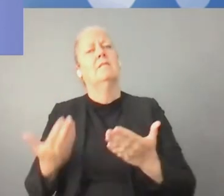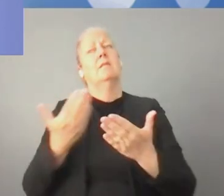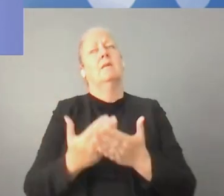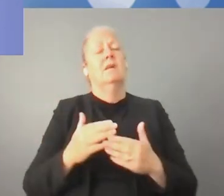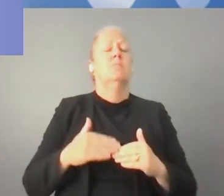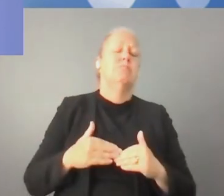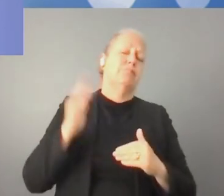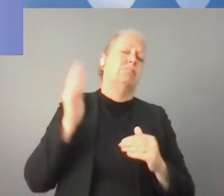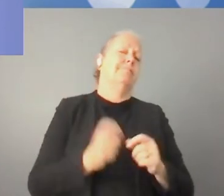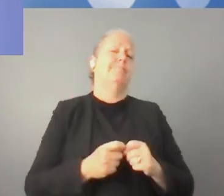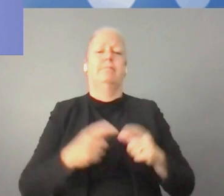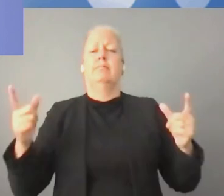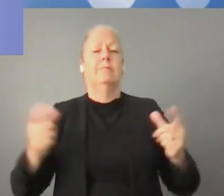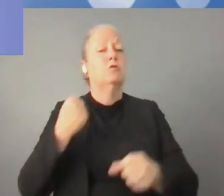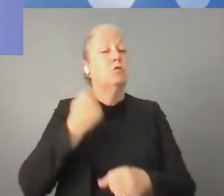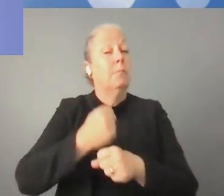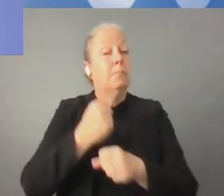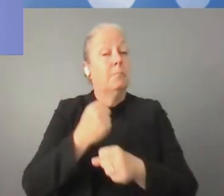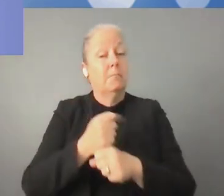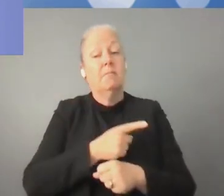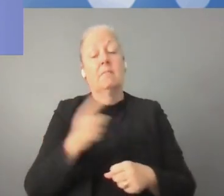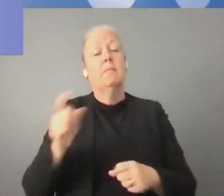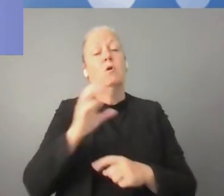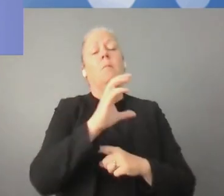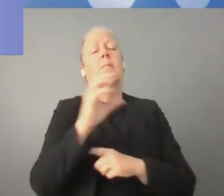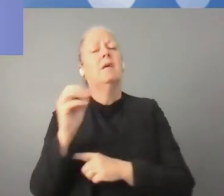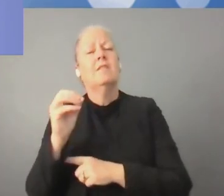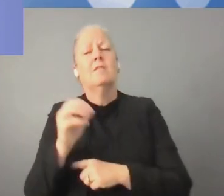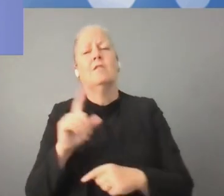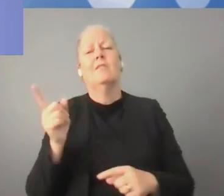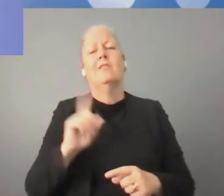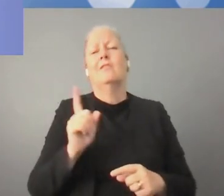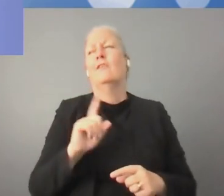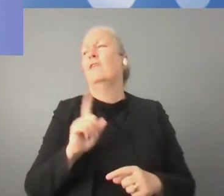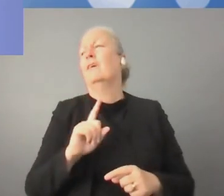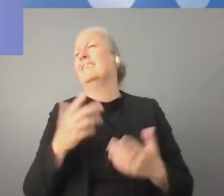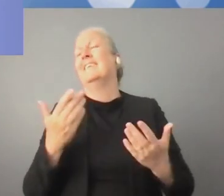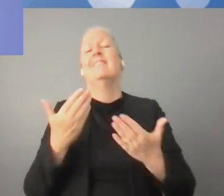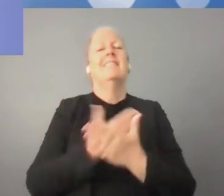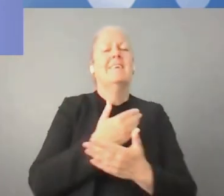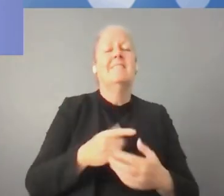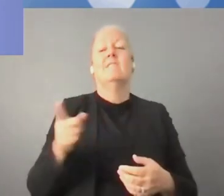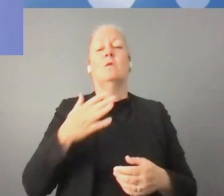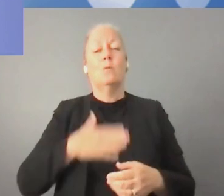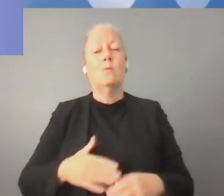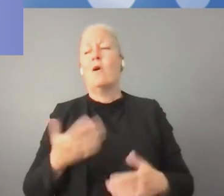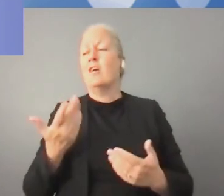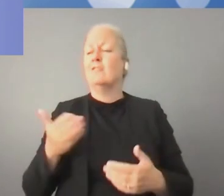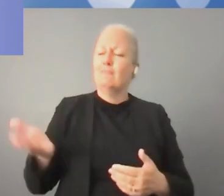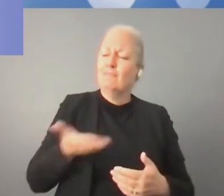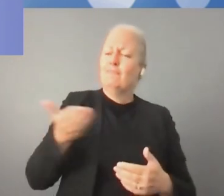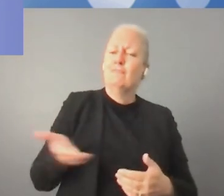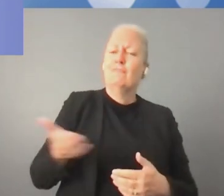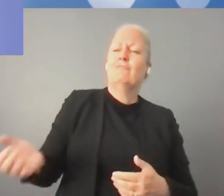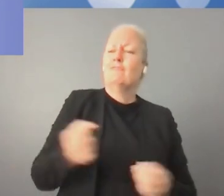الأمل هي تكون موجودة في هذه الشركات. بالذات وليس لديها أموال والموالد أن تستثمروا في